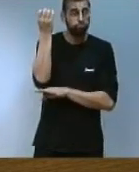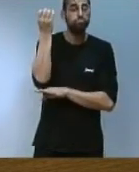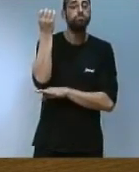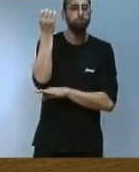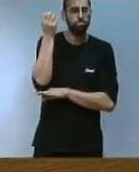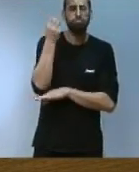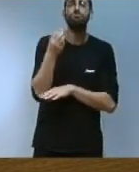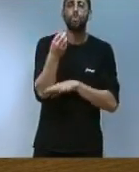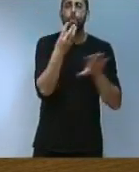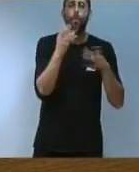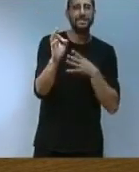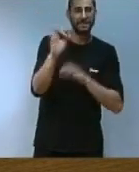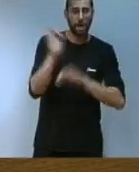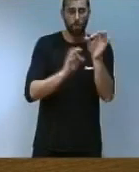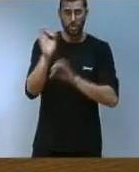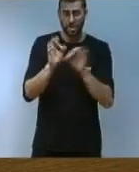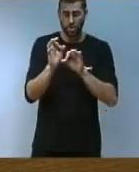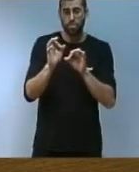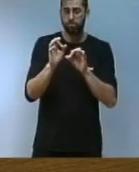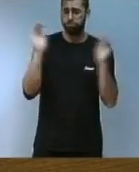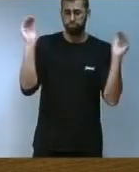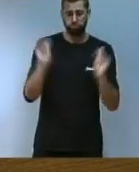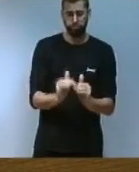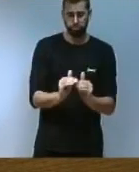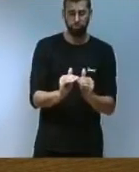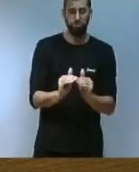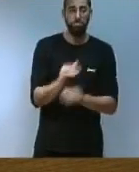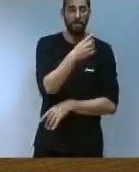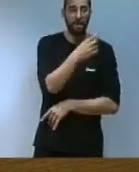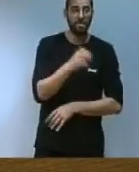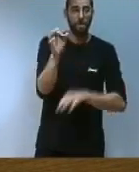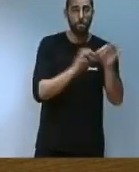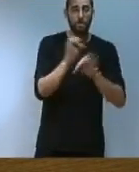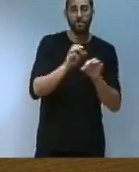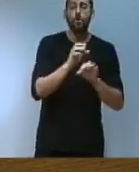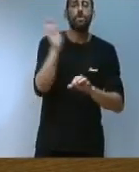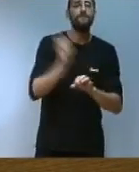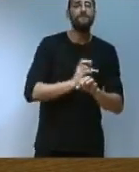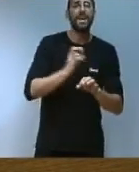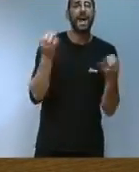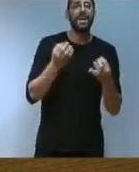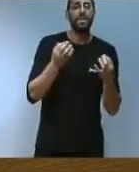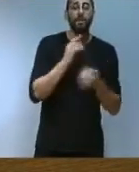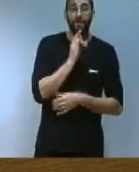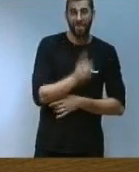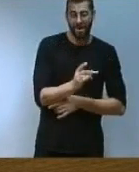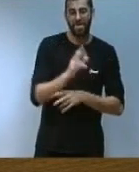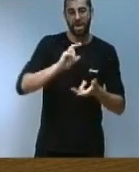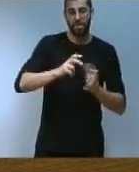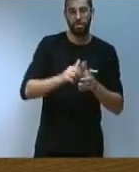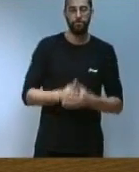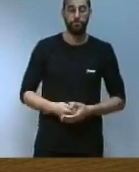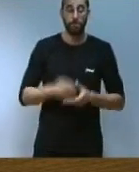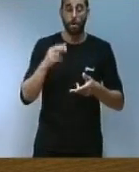% i que el 100% de l'energia provinga de fons renovables. La política energètica de la